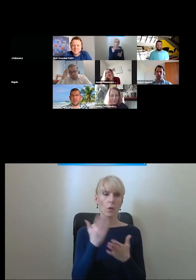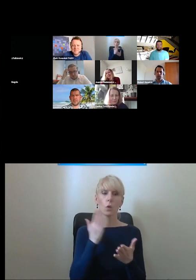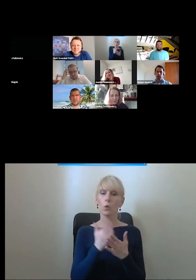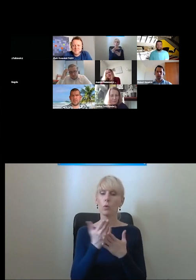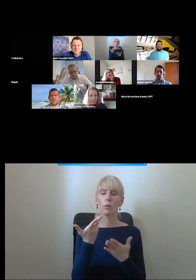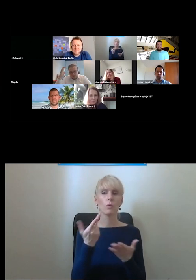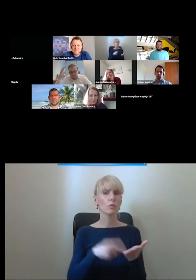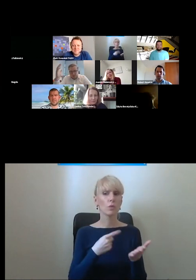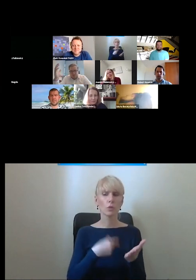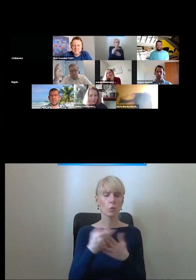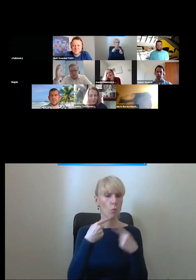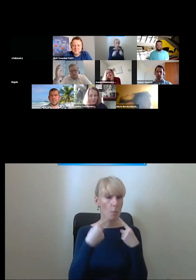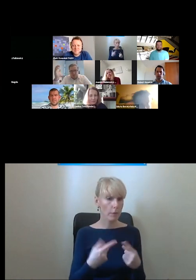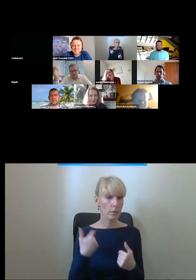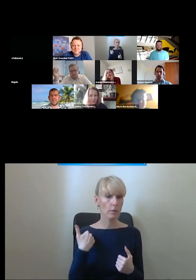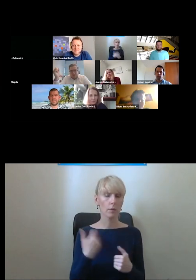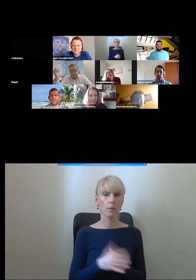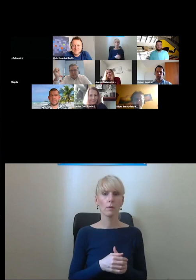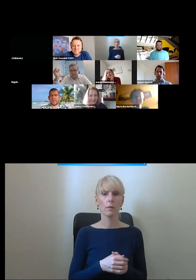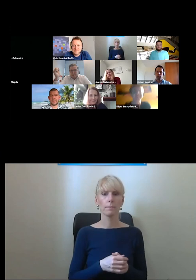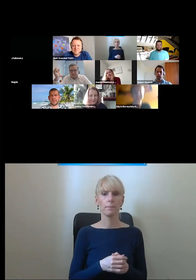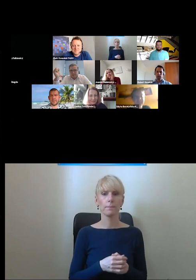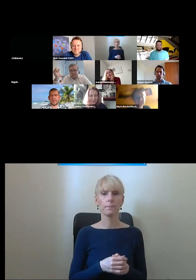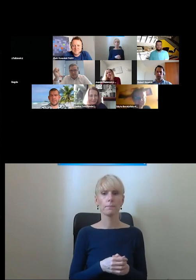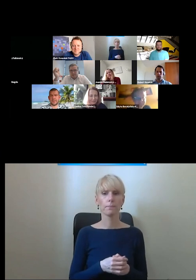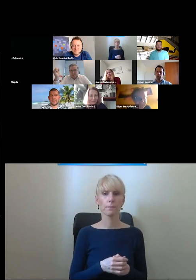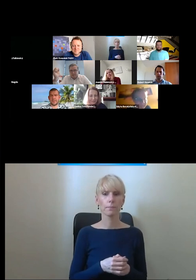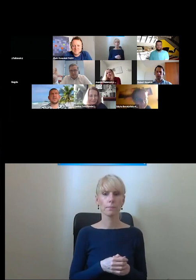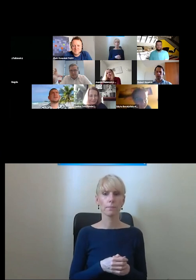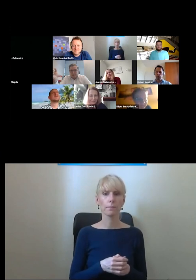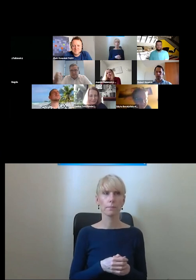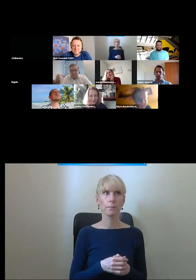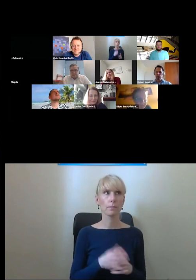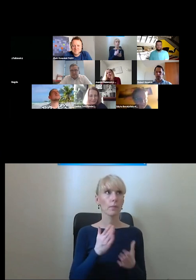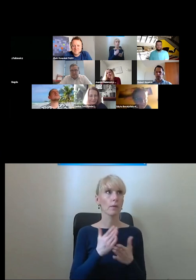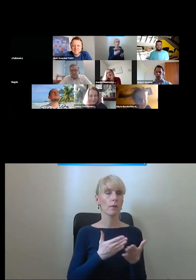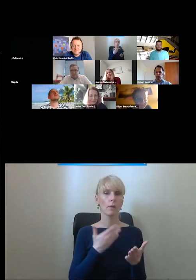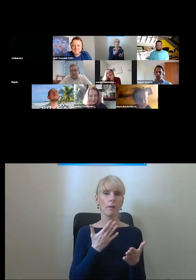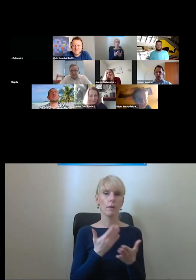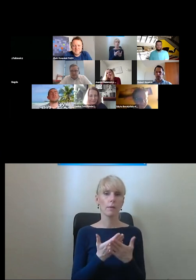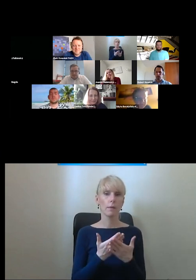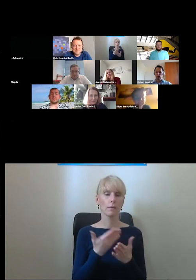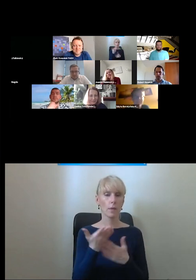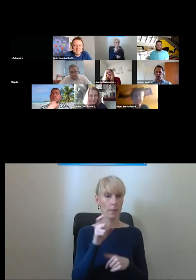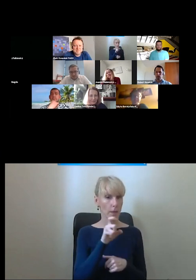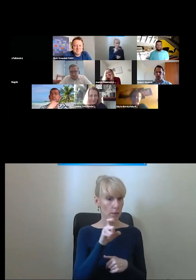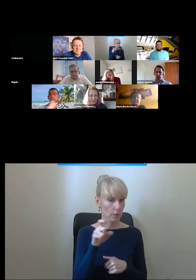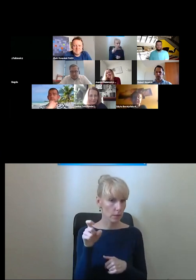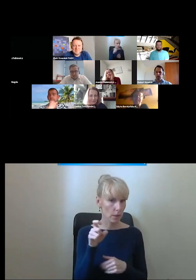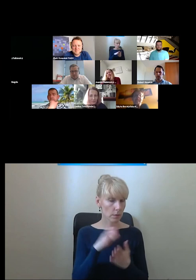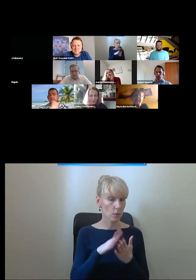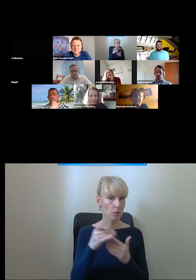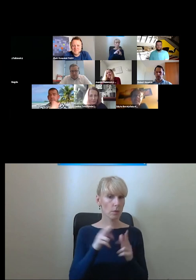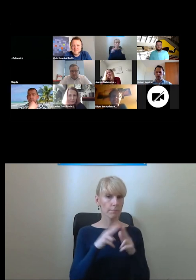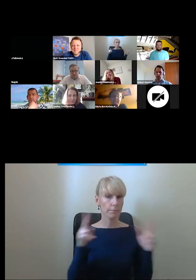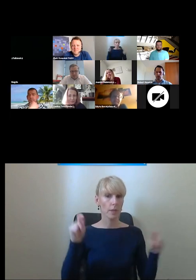kontekście dostępności że dostępność to proces i mam nadzieję że ten czas nazwijmy to wakacyjny czy